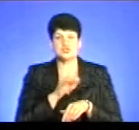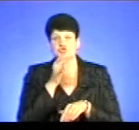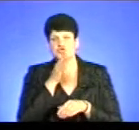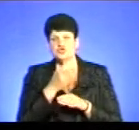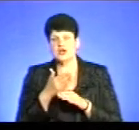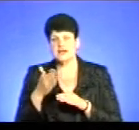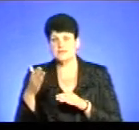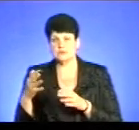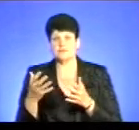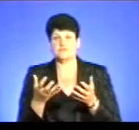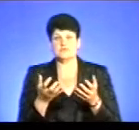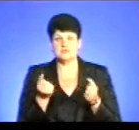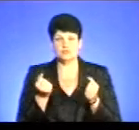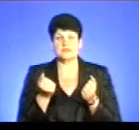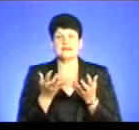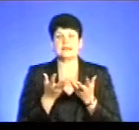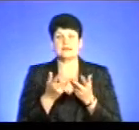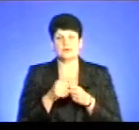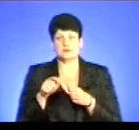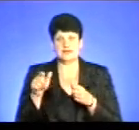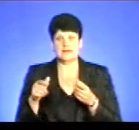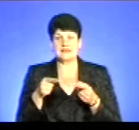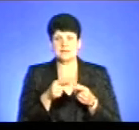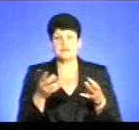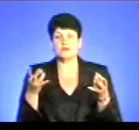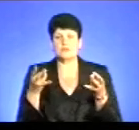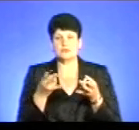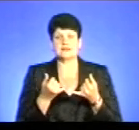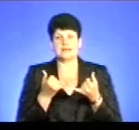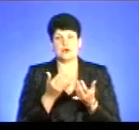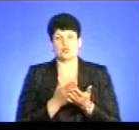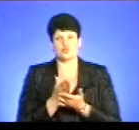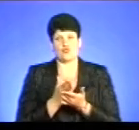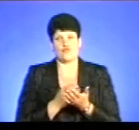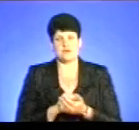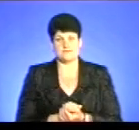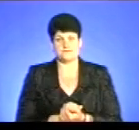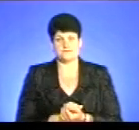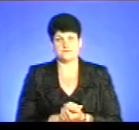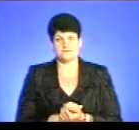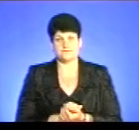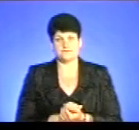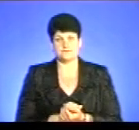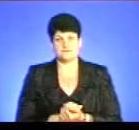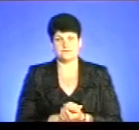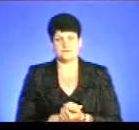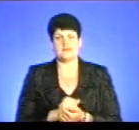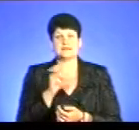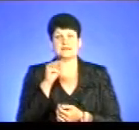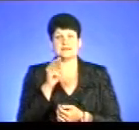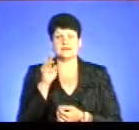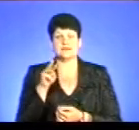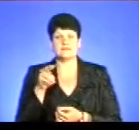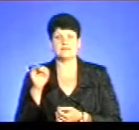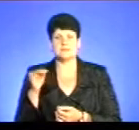наберуть ту певну кількість пацієнтів, яка їм необхідна для обслуговування. Тетяна Левенець